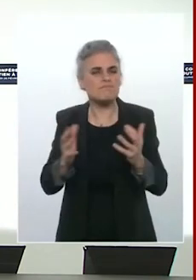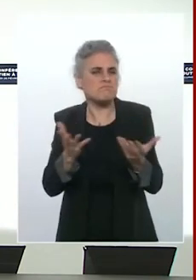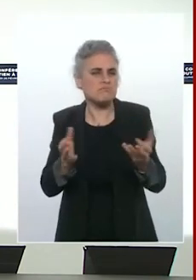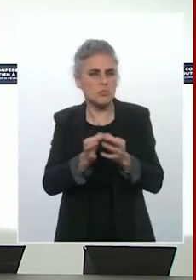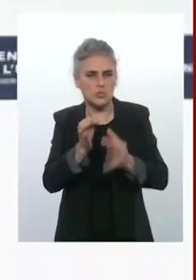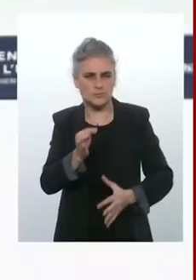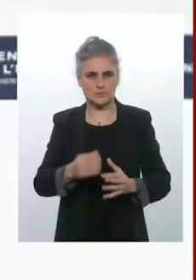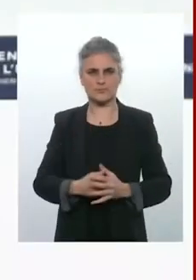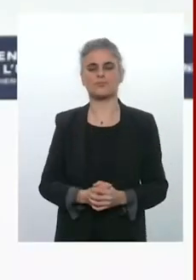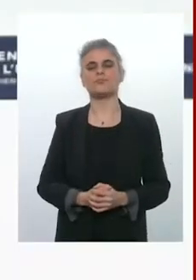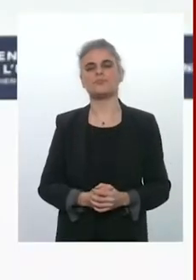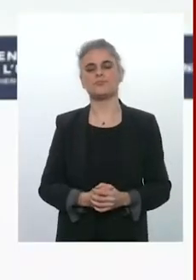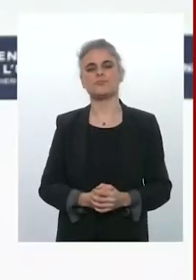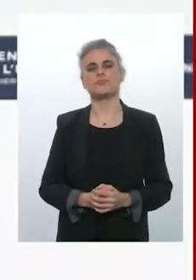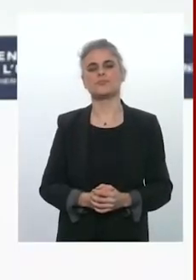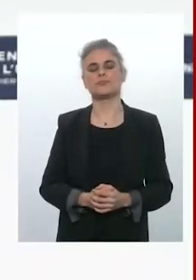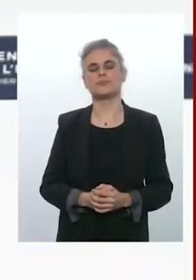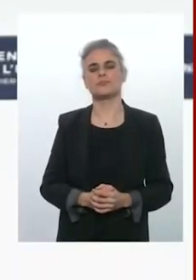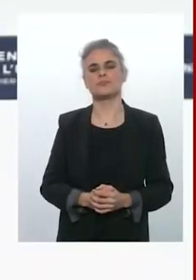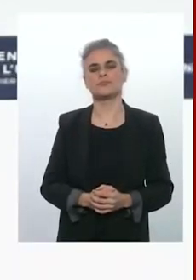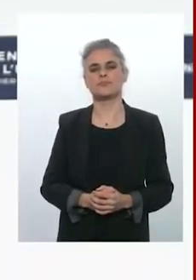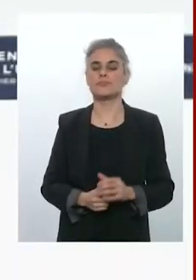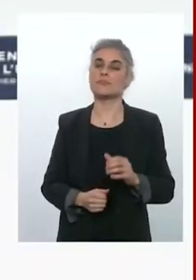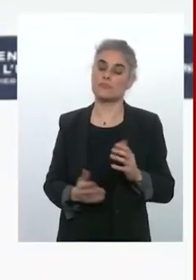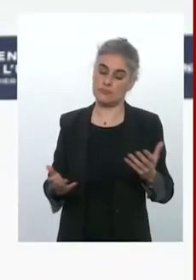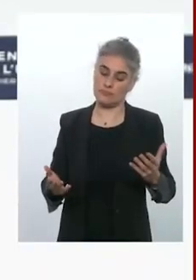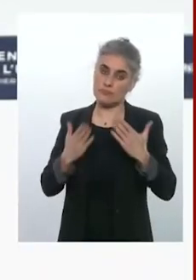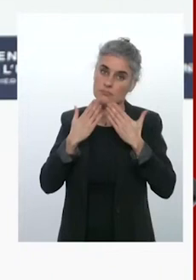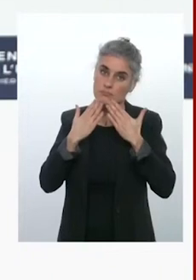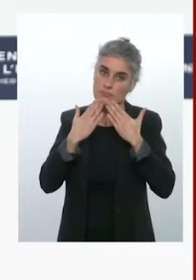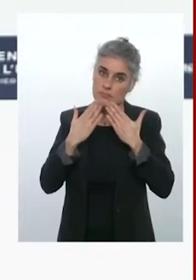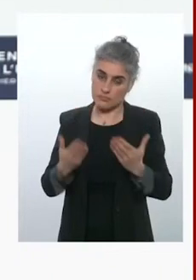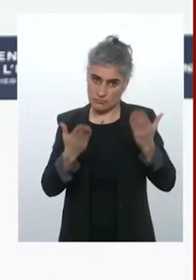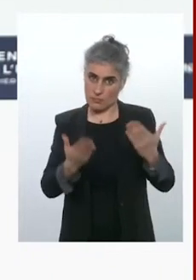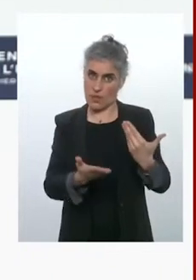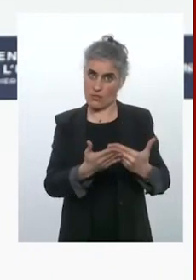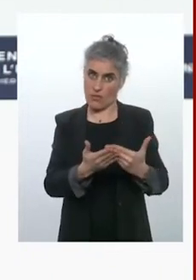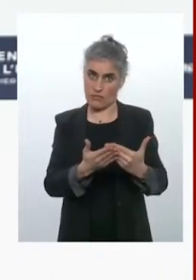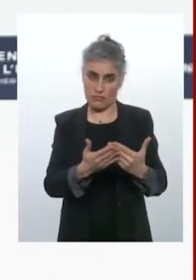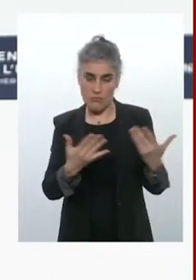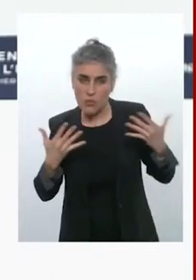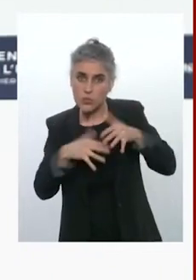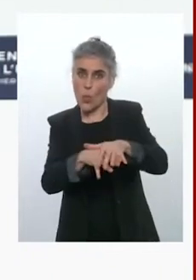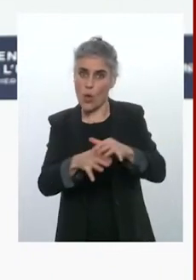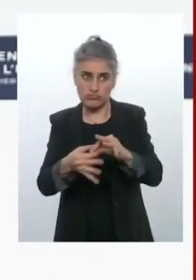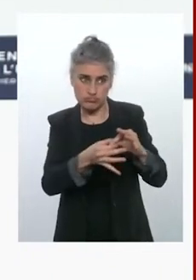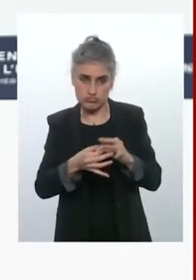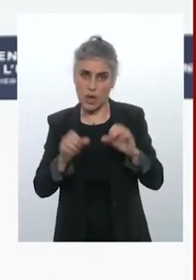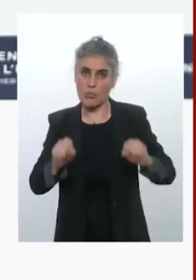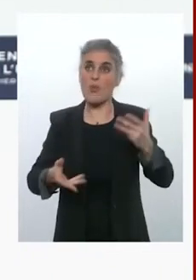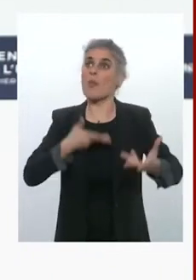concrète du fait que l'inclusion n pas qu'un mot mais une réalité et que des initiatives très concrètes, entrepreneuriales,